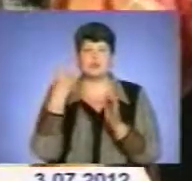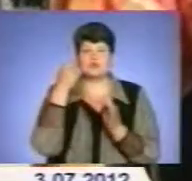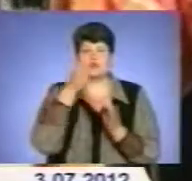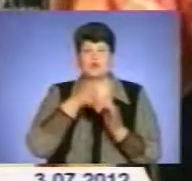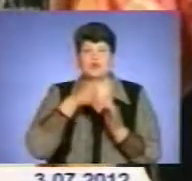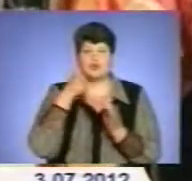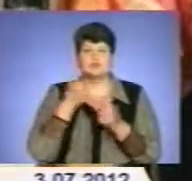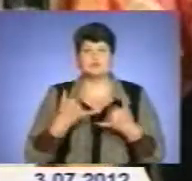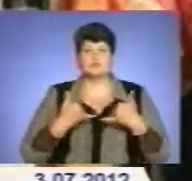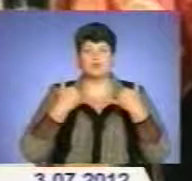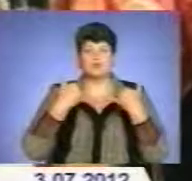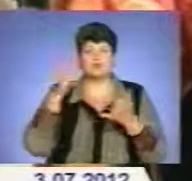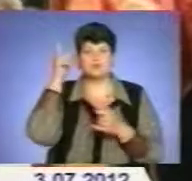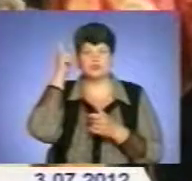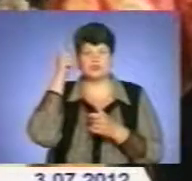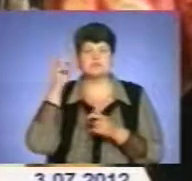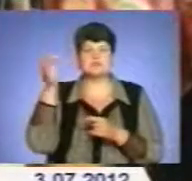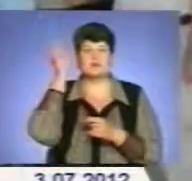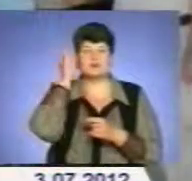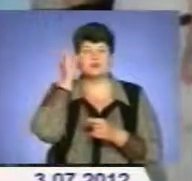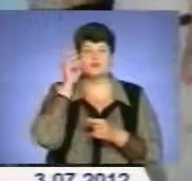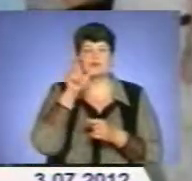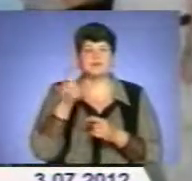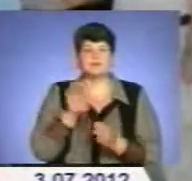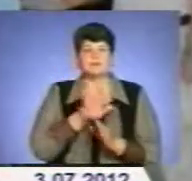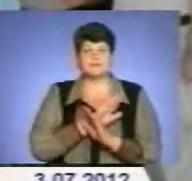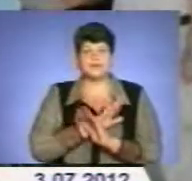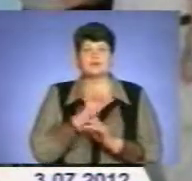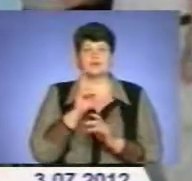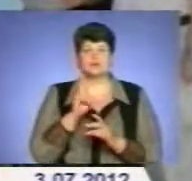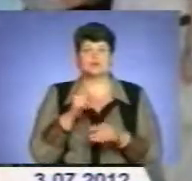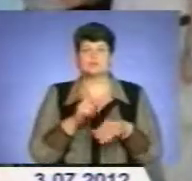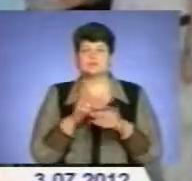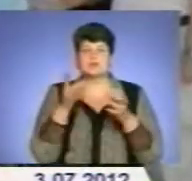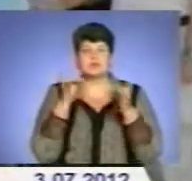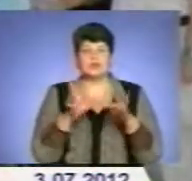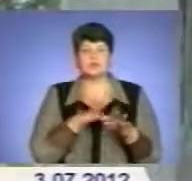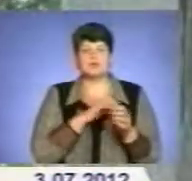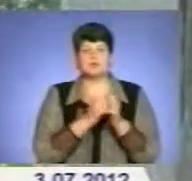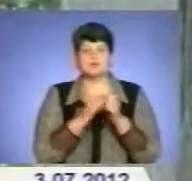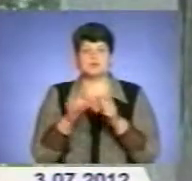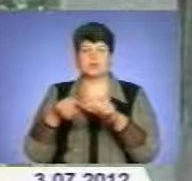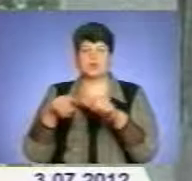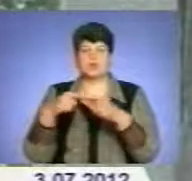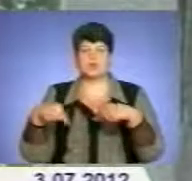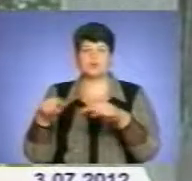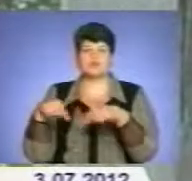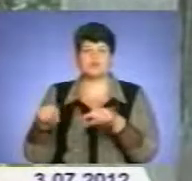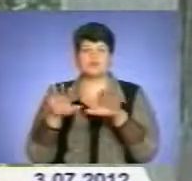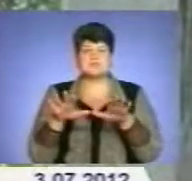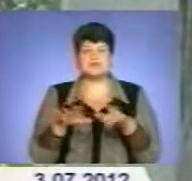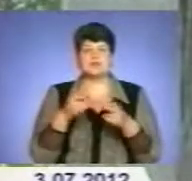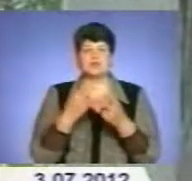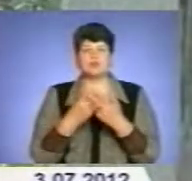громада міста спільною молитвою згадує полеглих. Адже тут трагедія зачепила кожну родину. У липні 41-го у місцевій тюрмі розстріляли